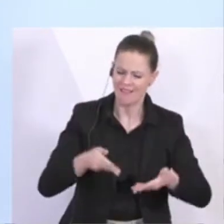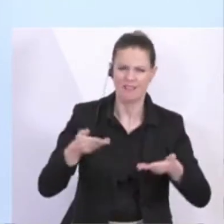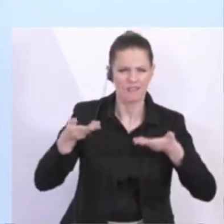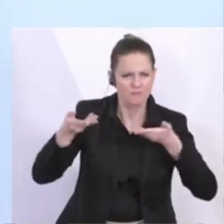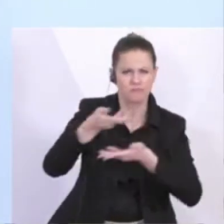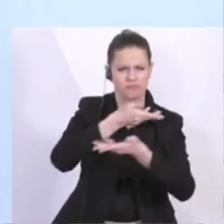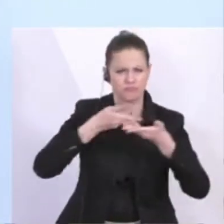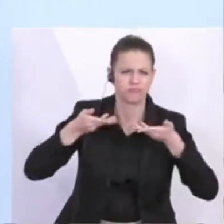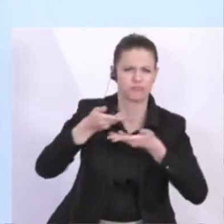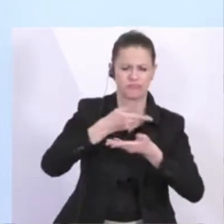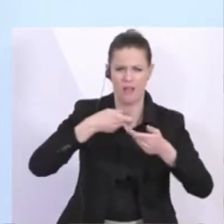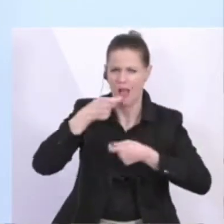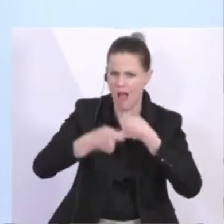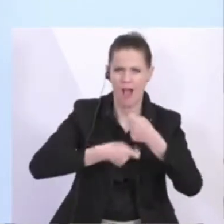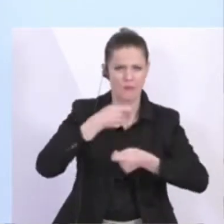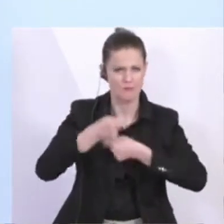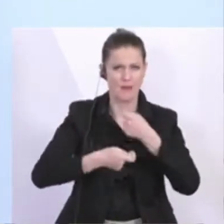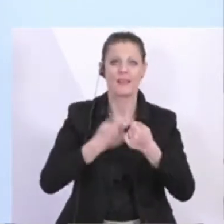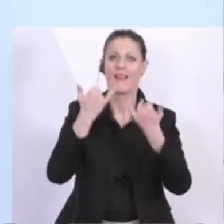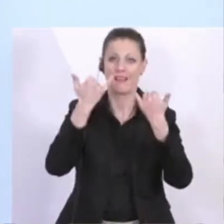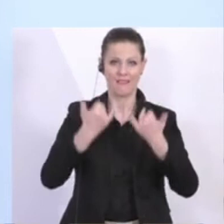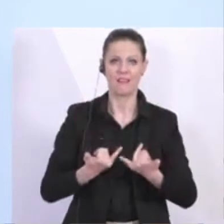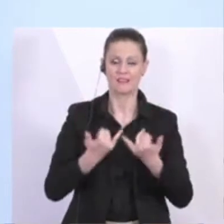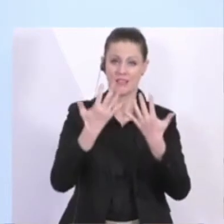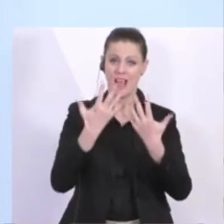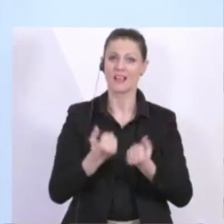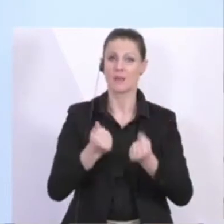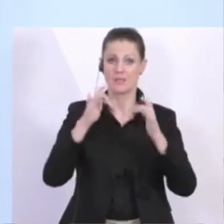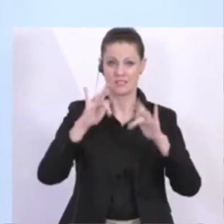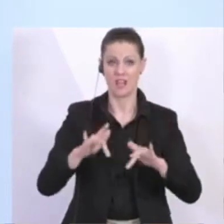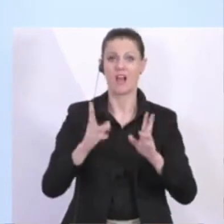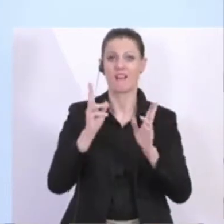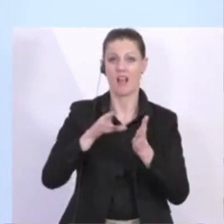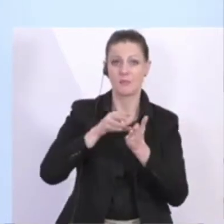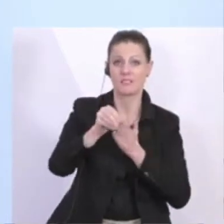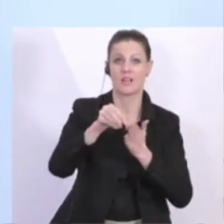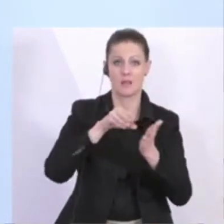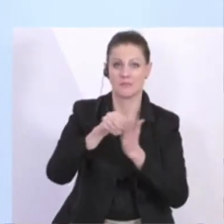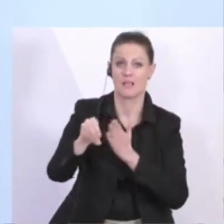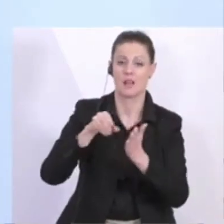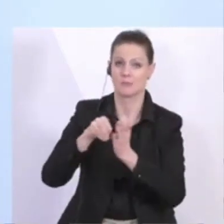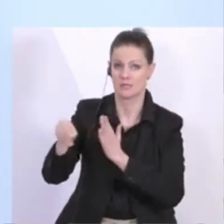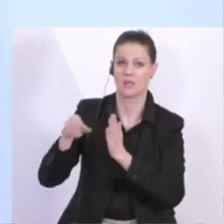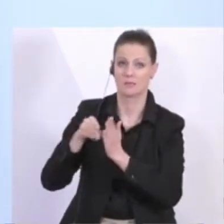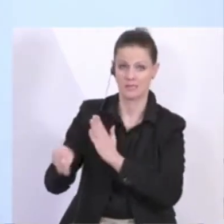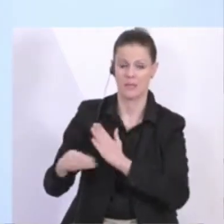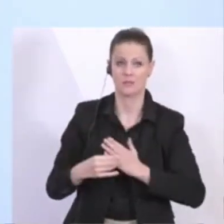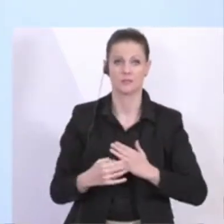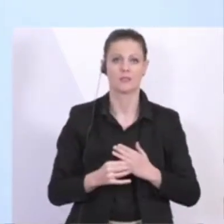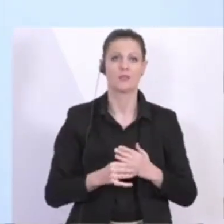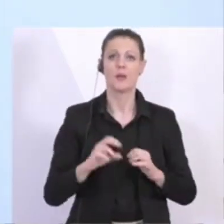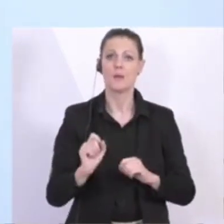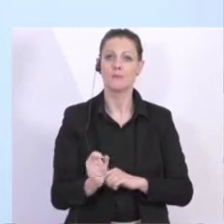vielen Beteiligten jetzt an einem Punkt sind, dass ausbezahlt werden kann. Ich möchte mich ganz besonders beim